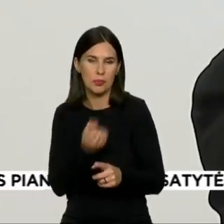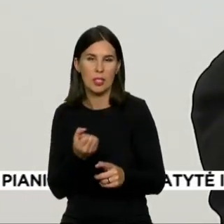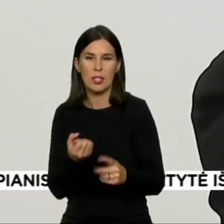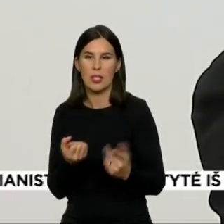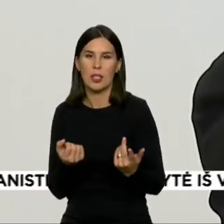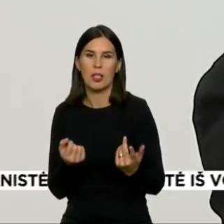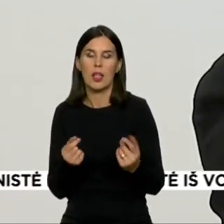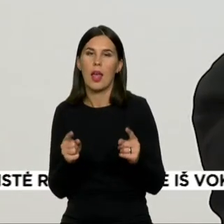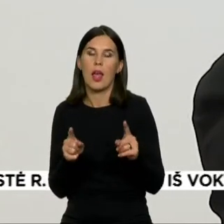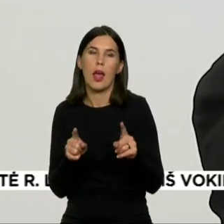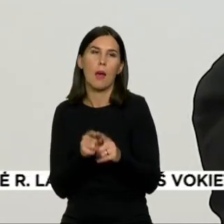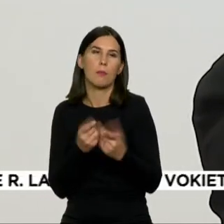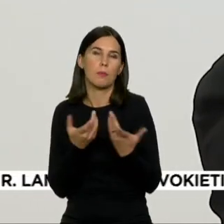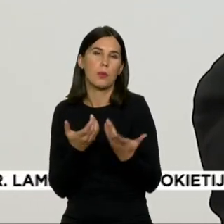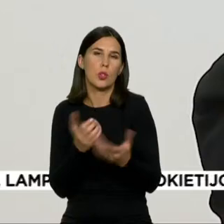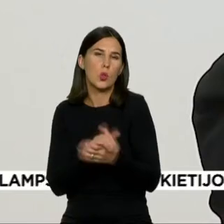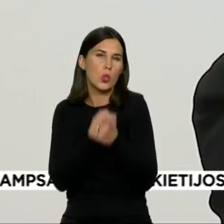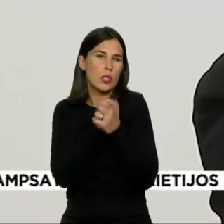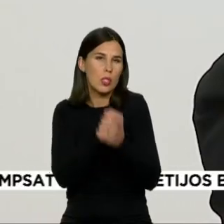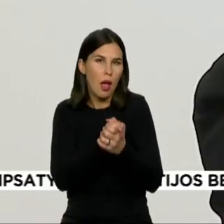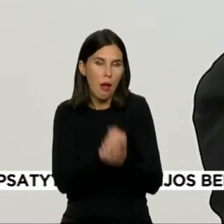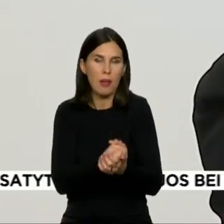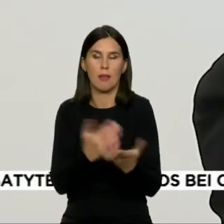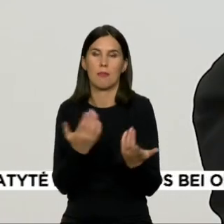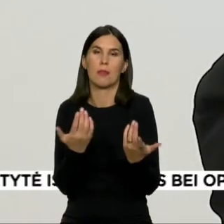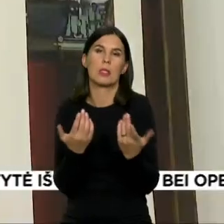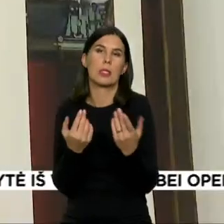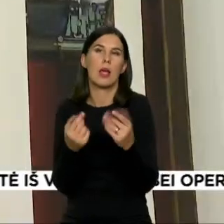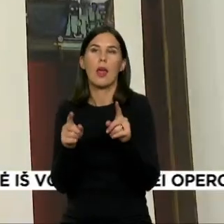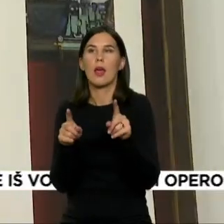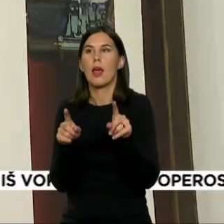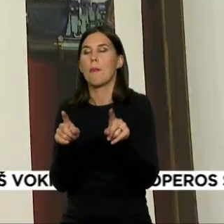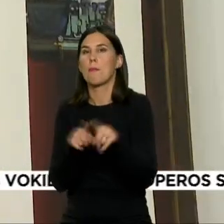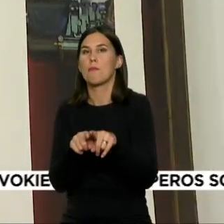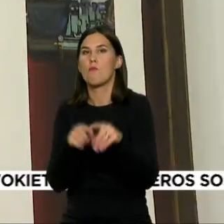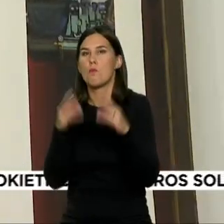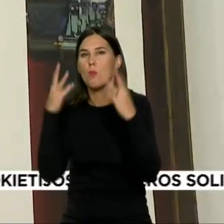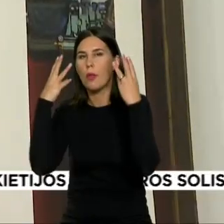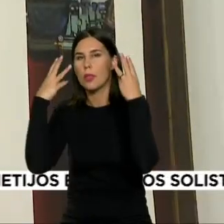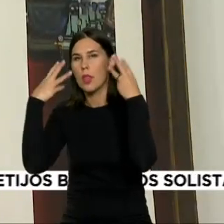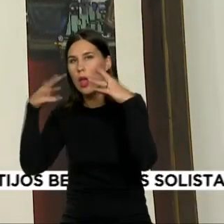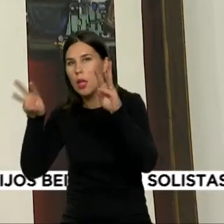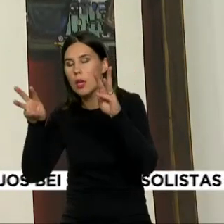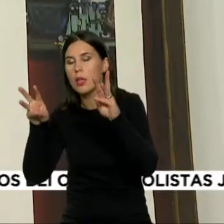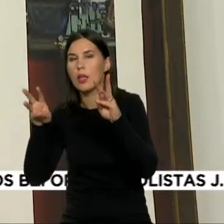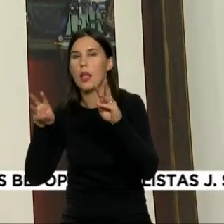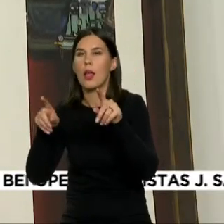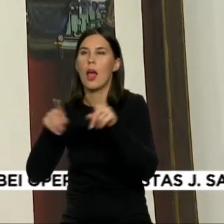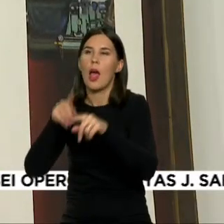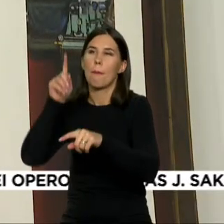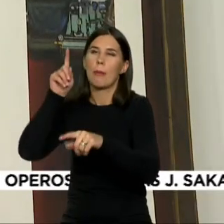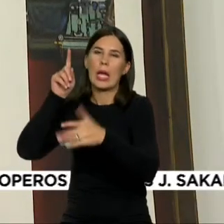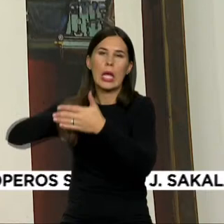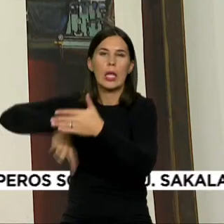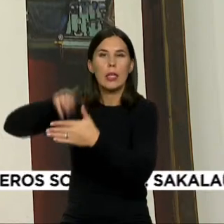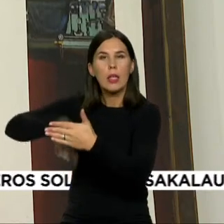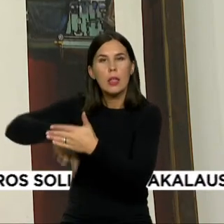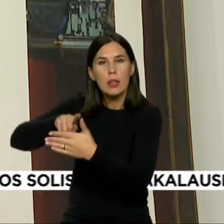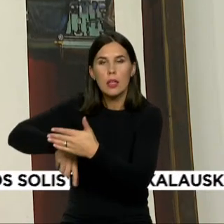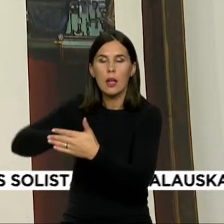net ir susitaikimo iki modernizacijos įtakos, formalistinės kritikos arba formos eksperimentų,